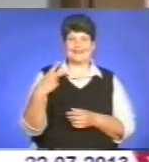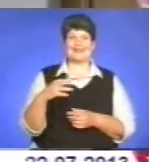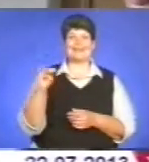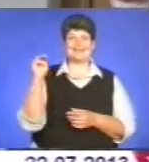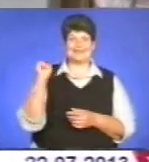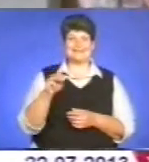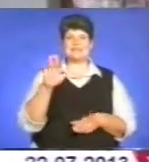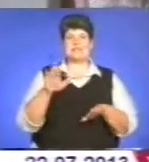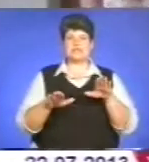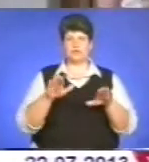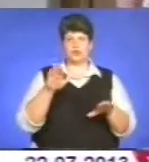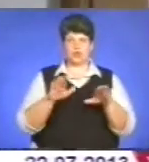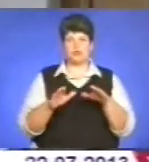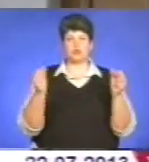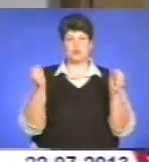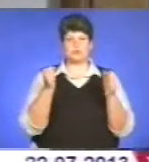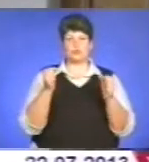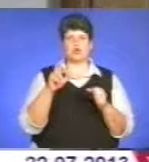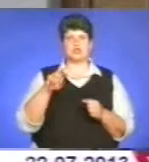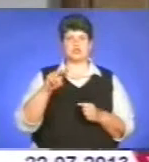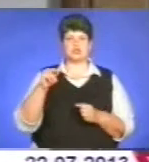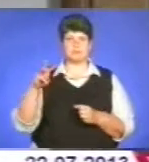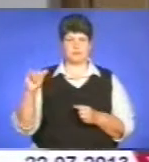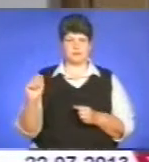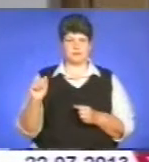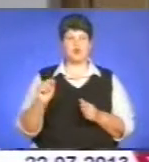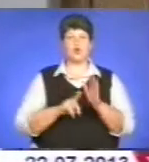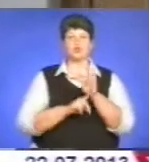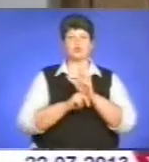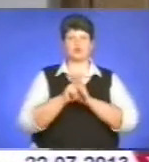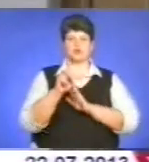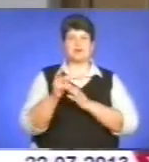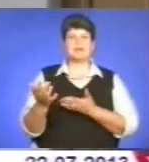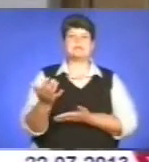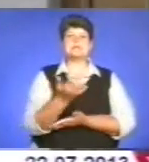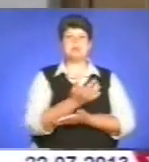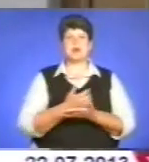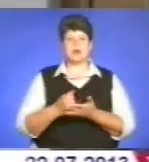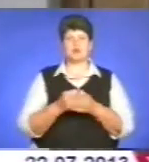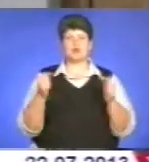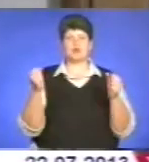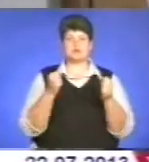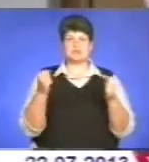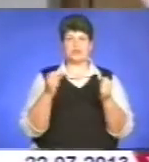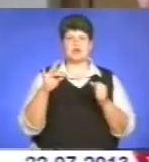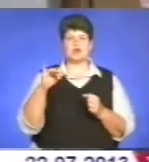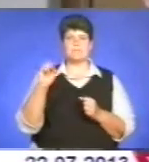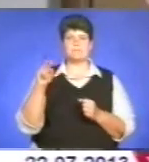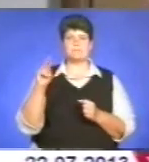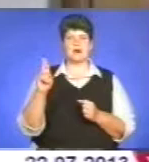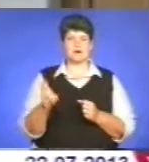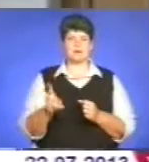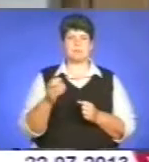тонн озимого ячменю. Розпочали збирання озимого ріпаку. 15